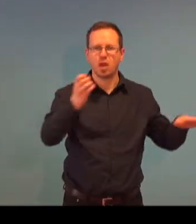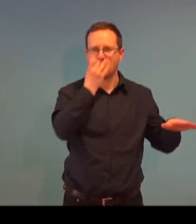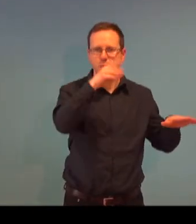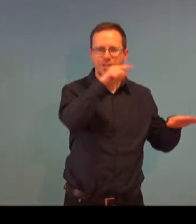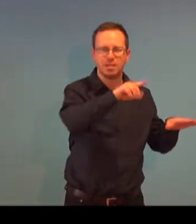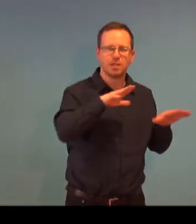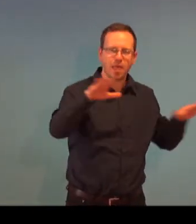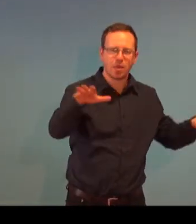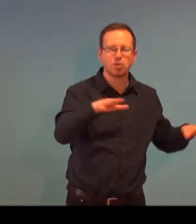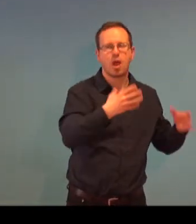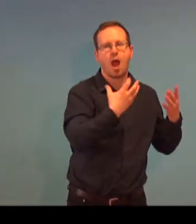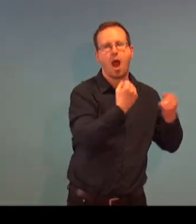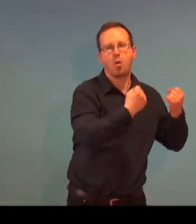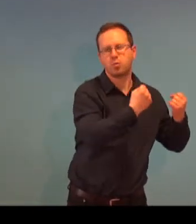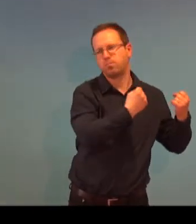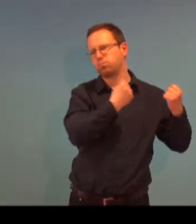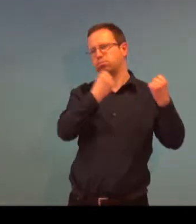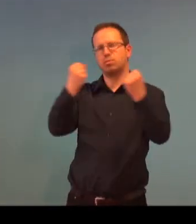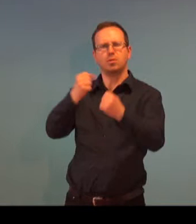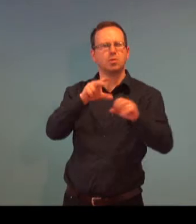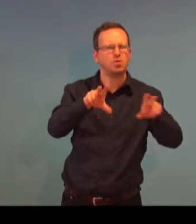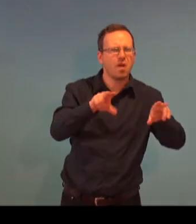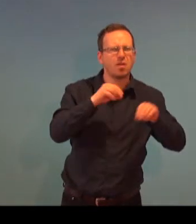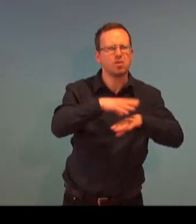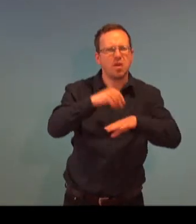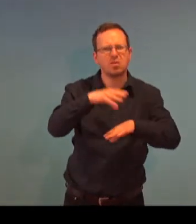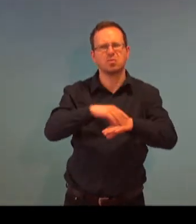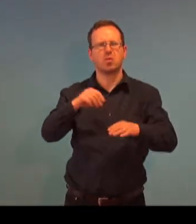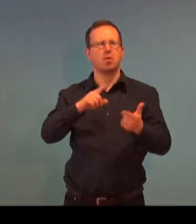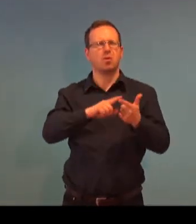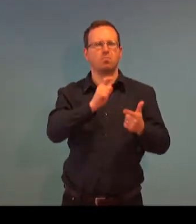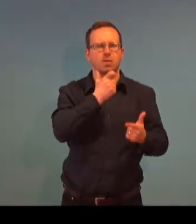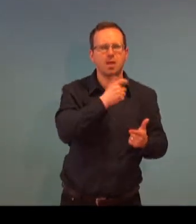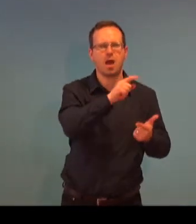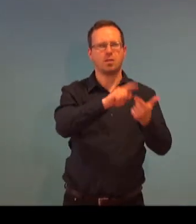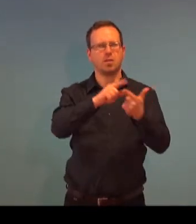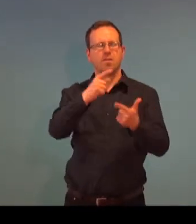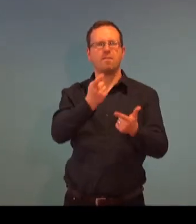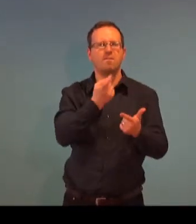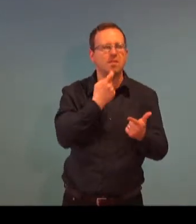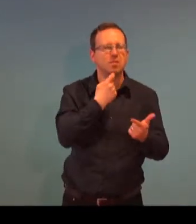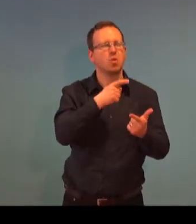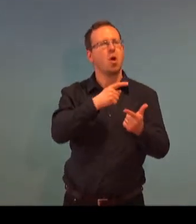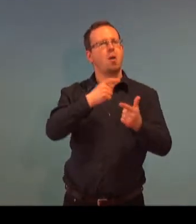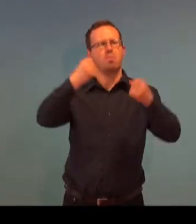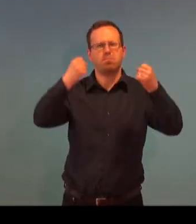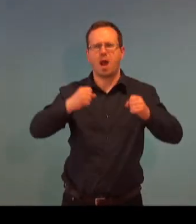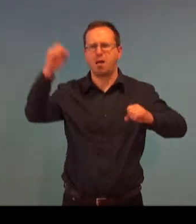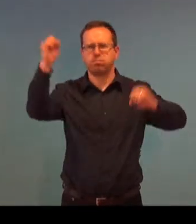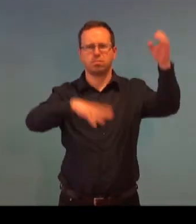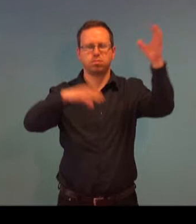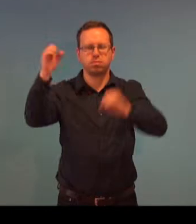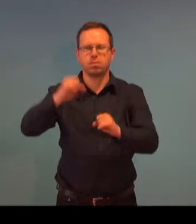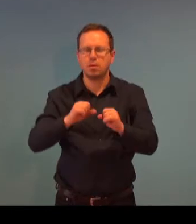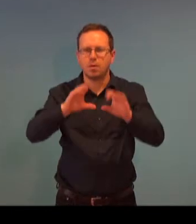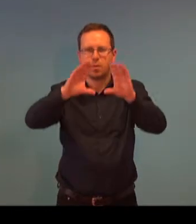vy jste nás v noci naložili na Hruziny do auta kolegy ze Švédska z Velké Británie